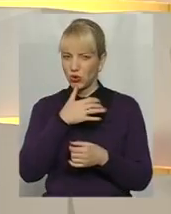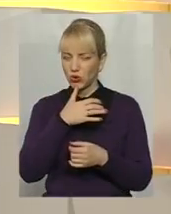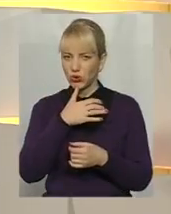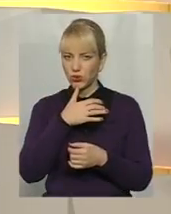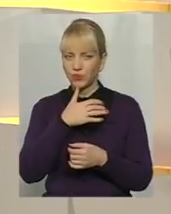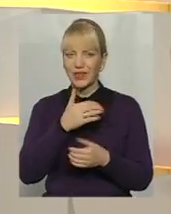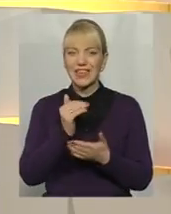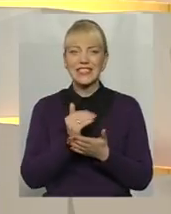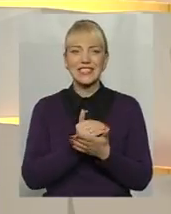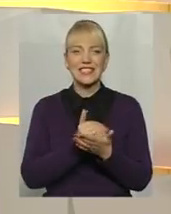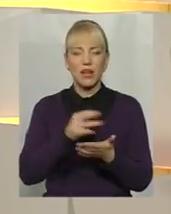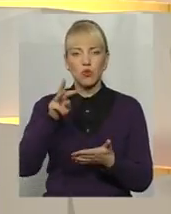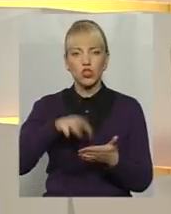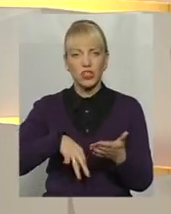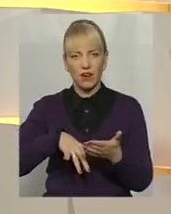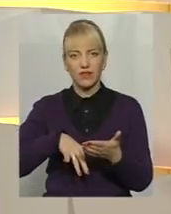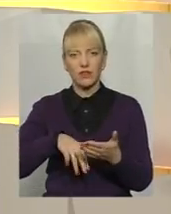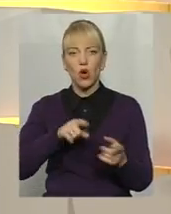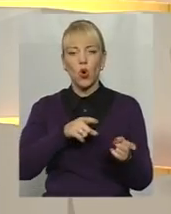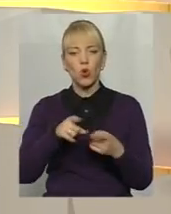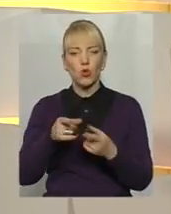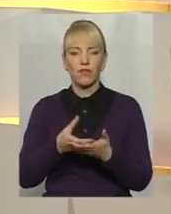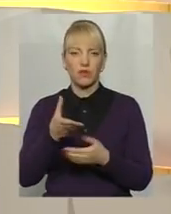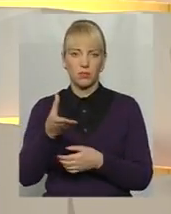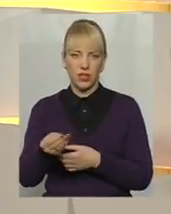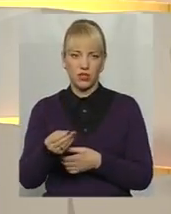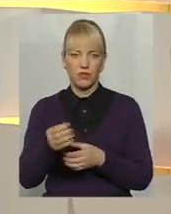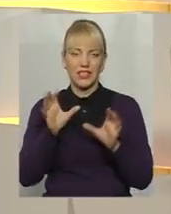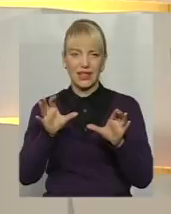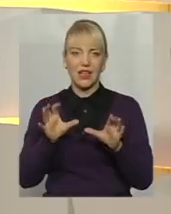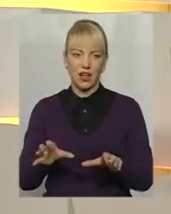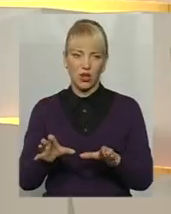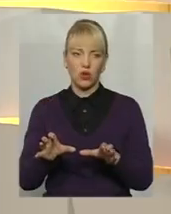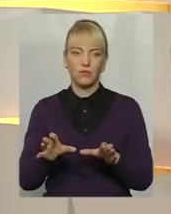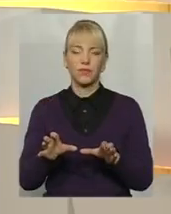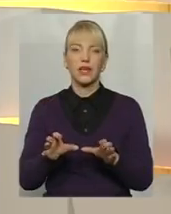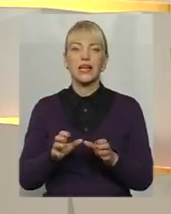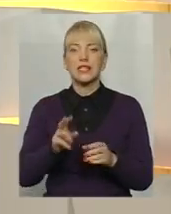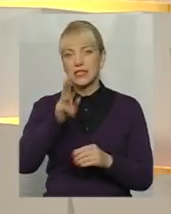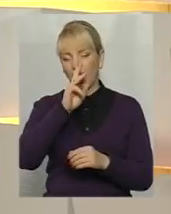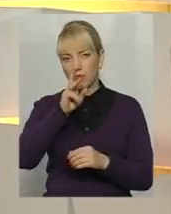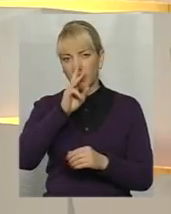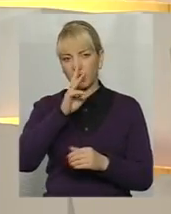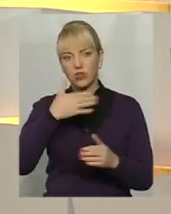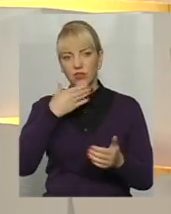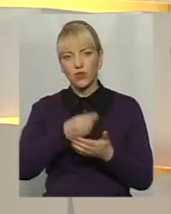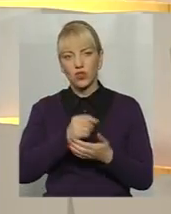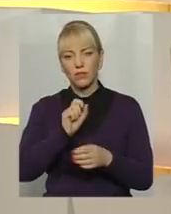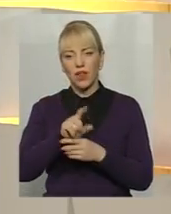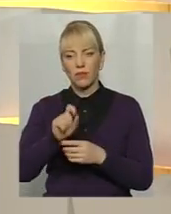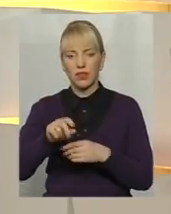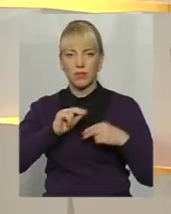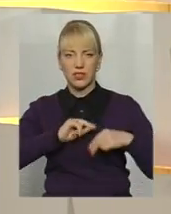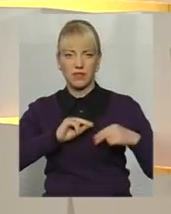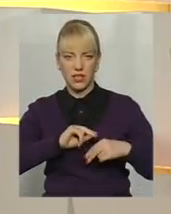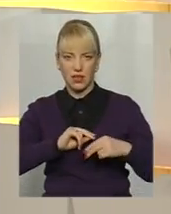систему штрафів, готові виплачувати легально заробні плати своїм найманим працівникам?